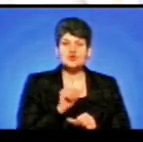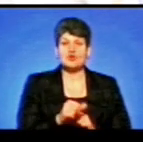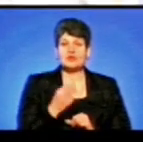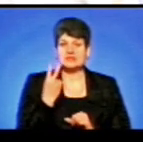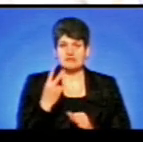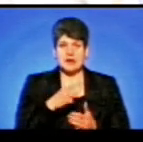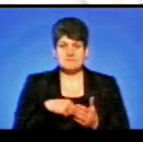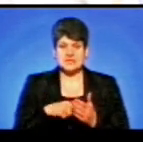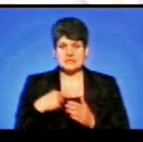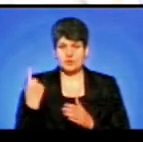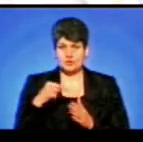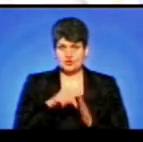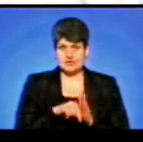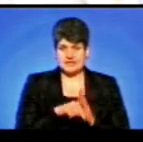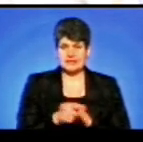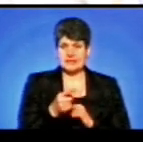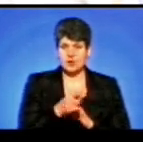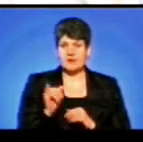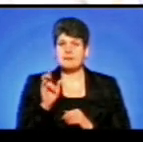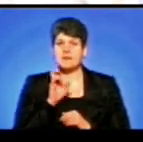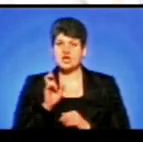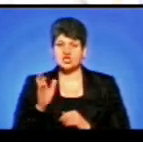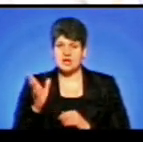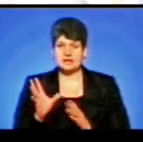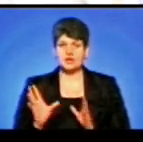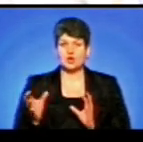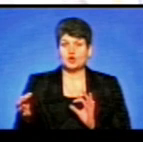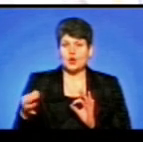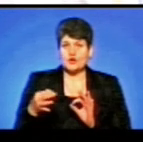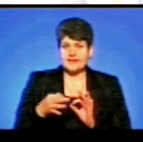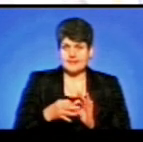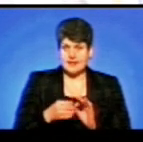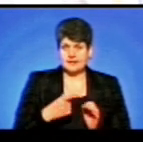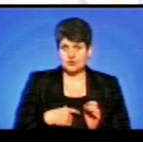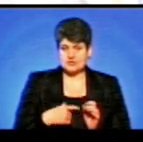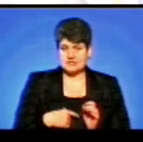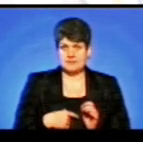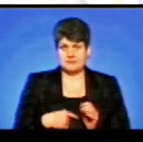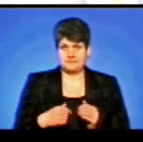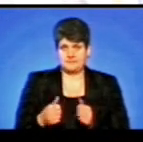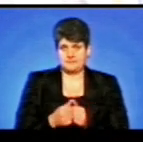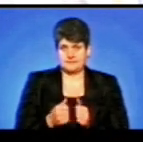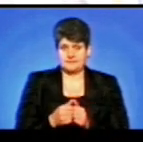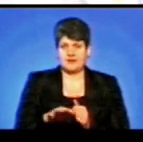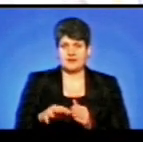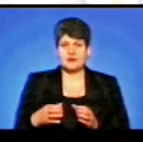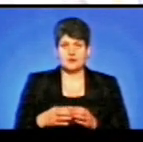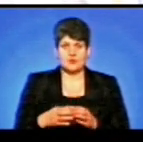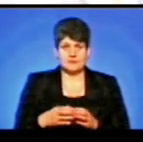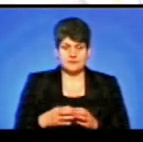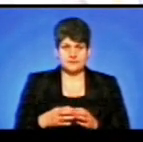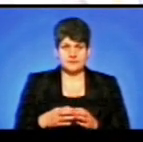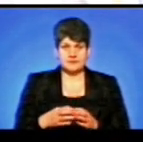міста обласного значення, це Тернопіль і Бережани, доєднали до себе суміжні територіальні громади сільські.